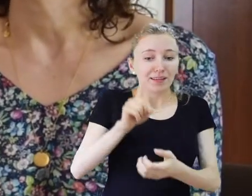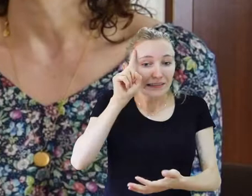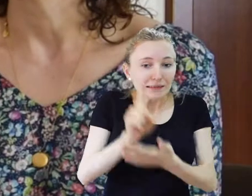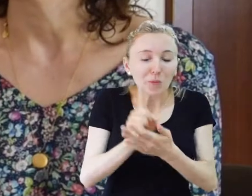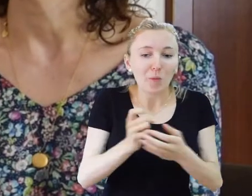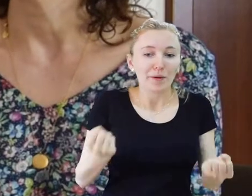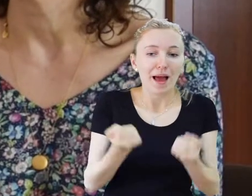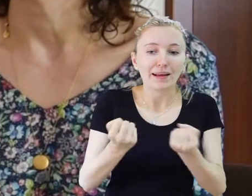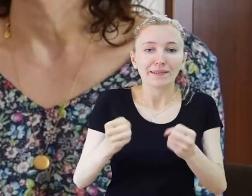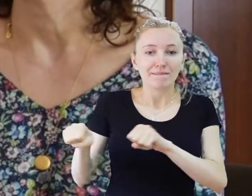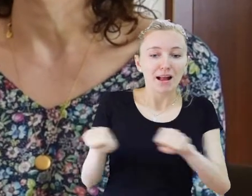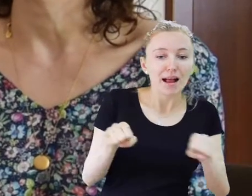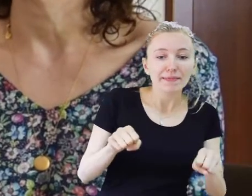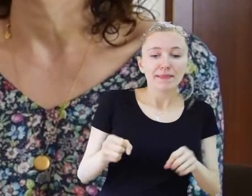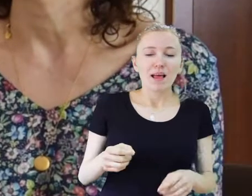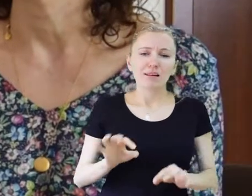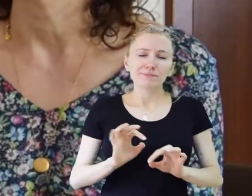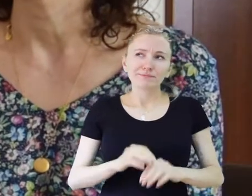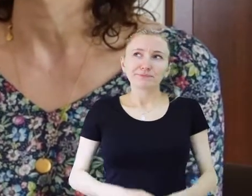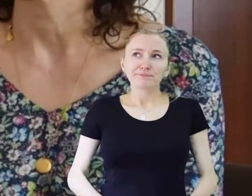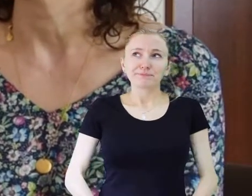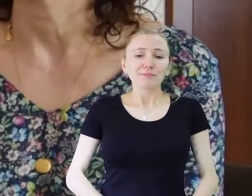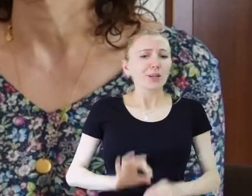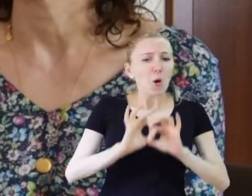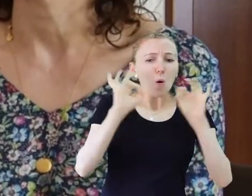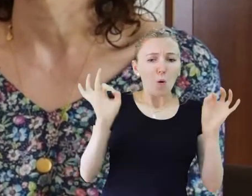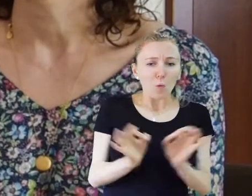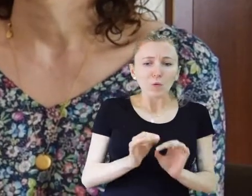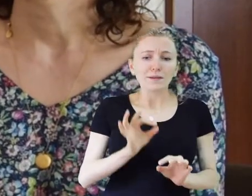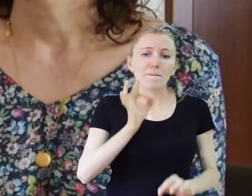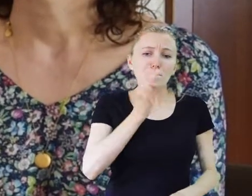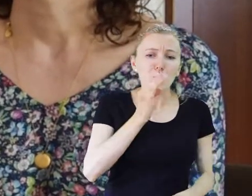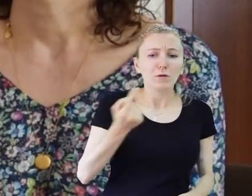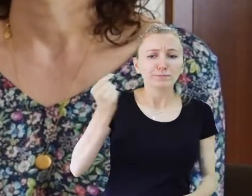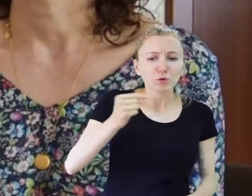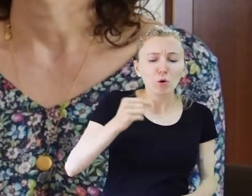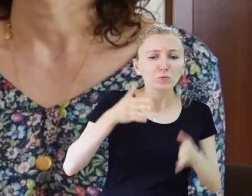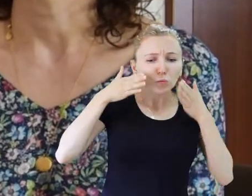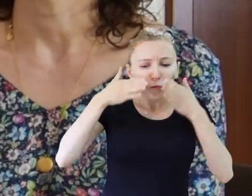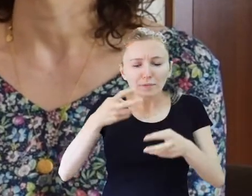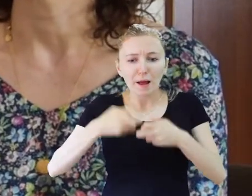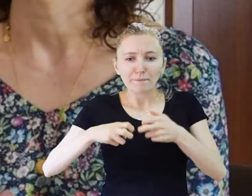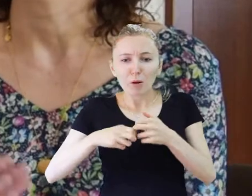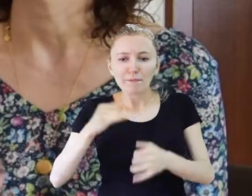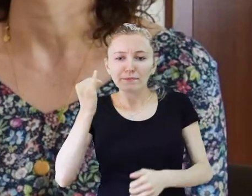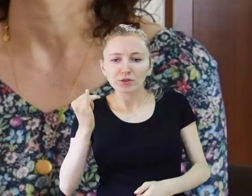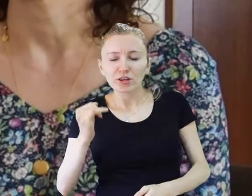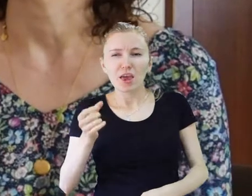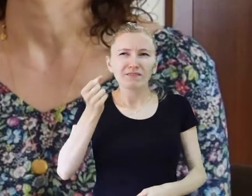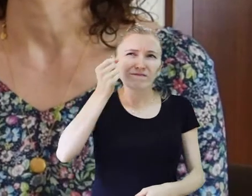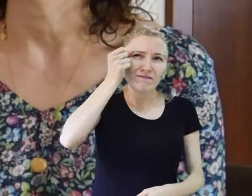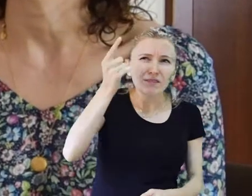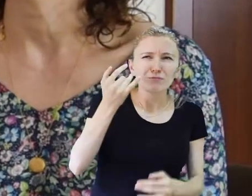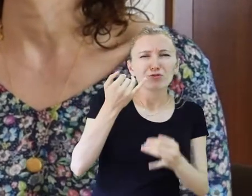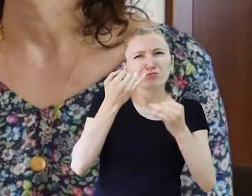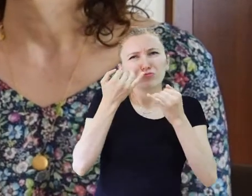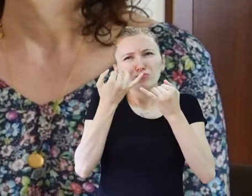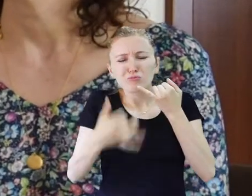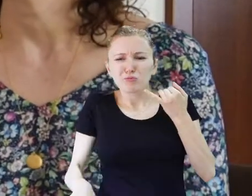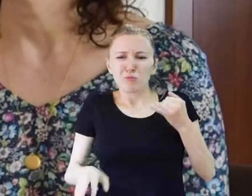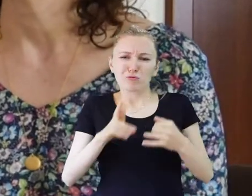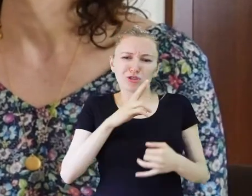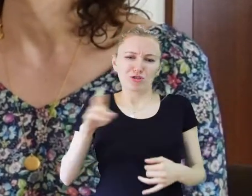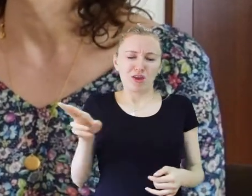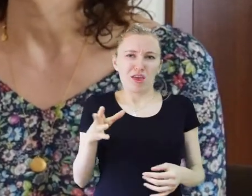studenci, którzy przychodzili się uczyć. Ale oni mieli taki zapał, oni mieli taki potencjał energii. I oni